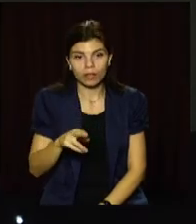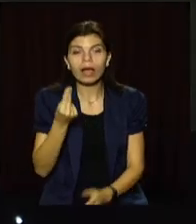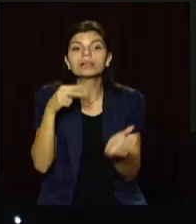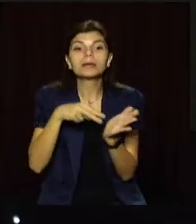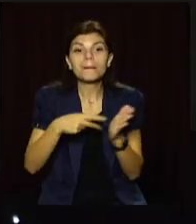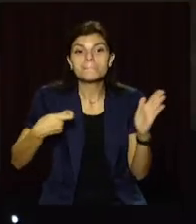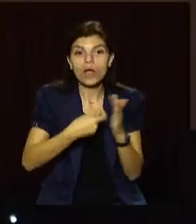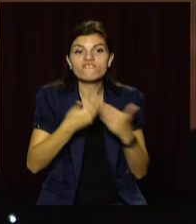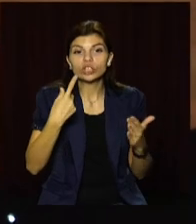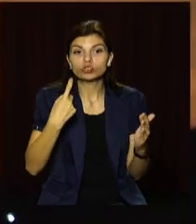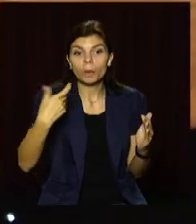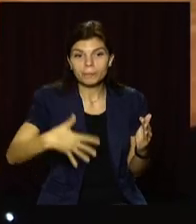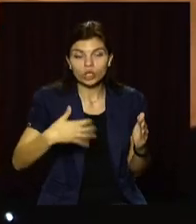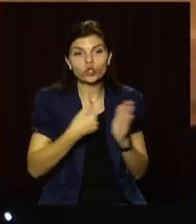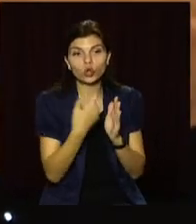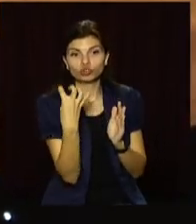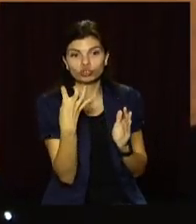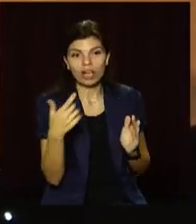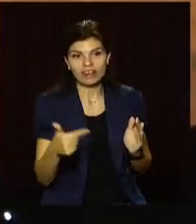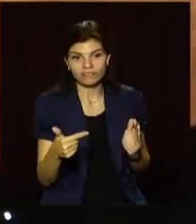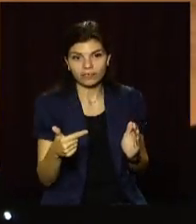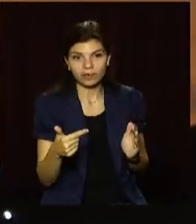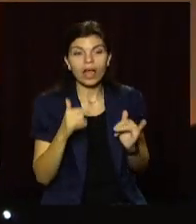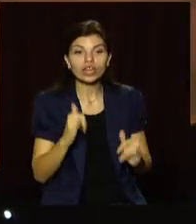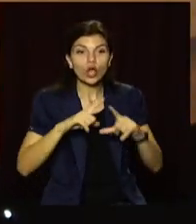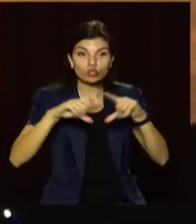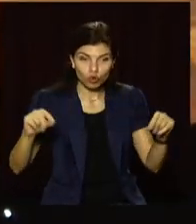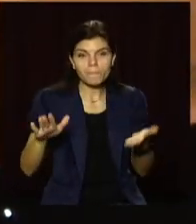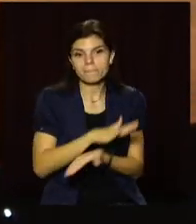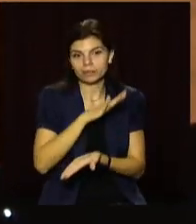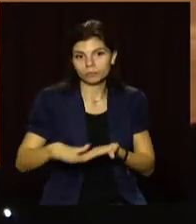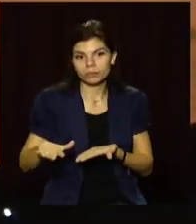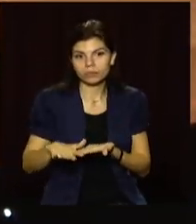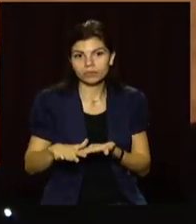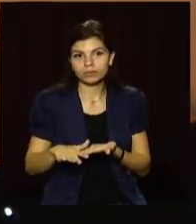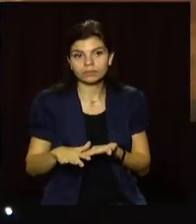Ціна квитка – від 150 до 400 гривень. Для школярів – безкоштовно.